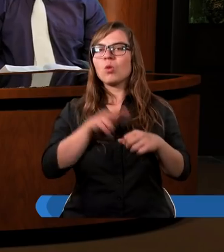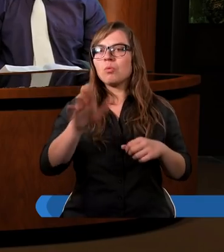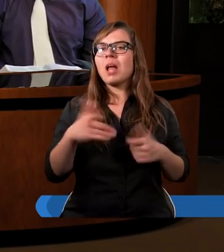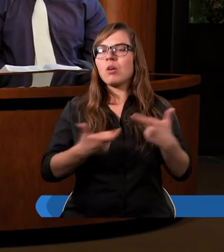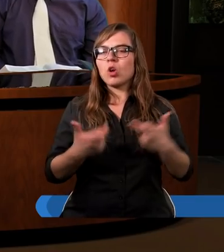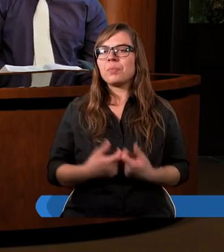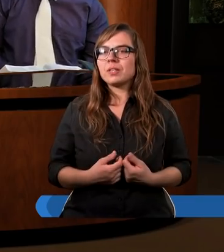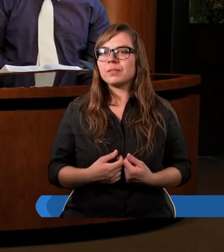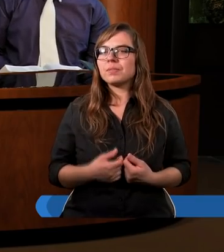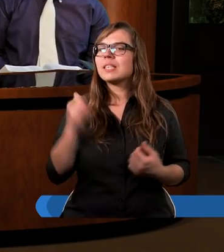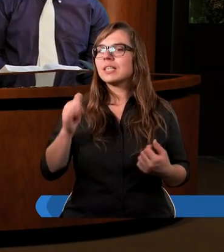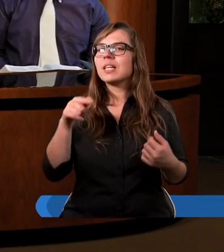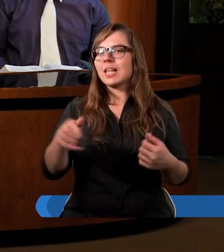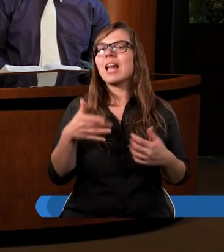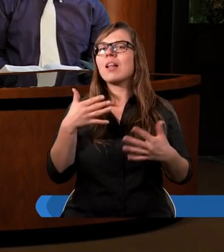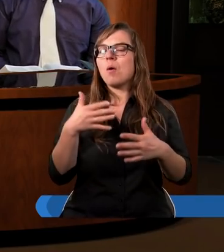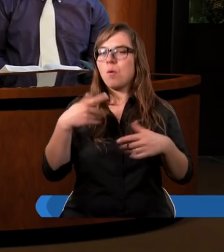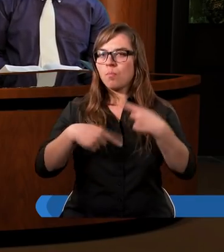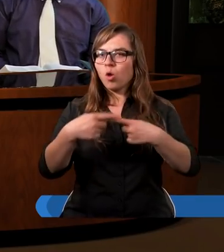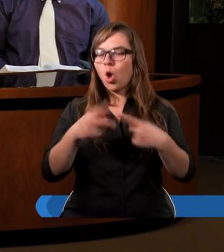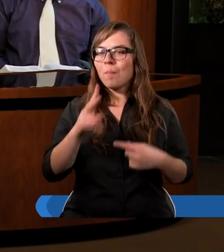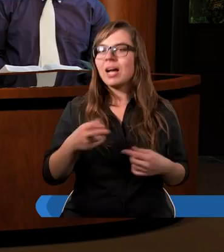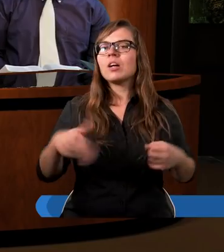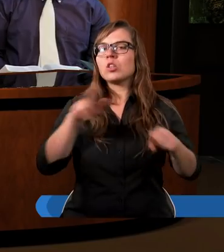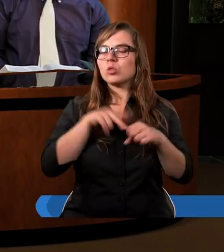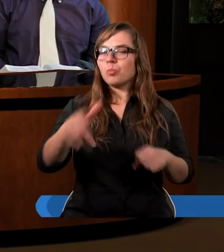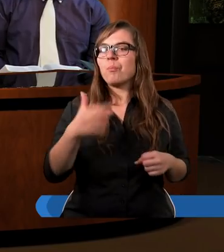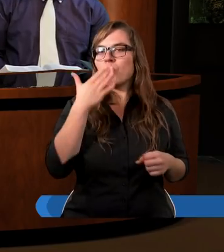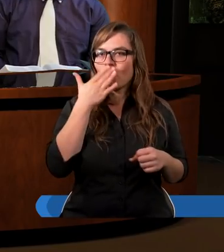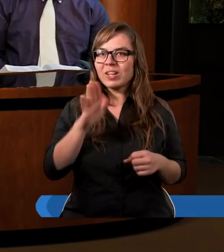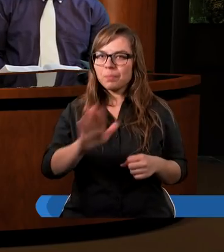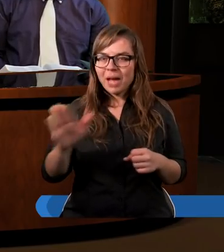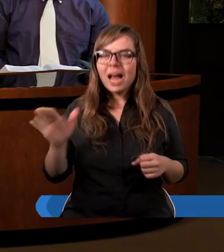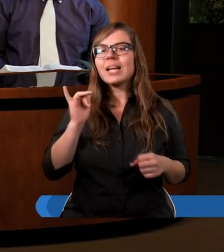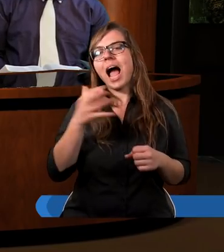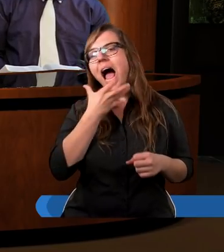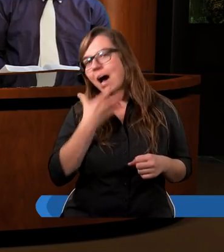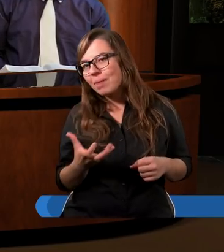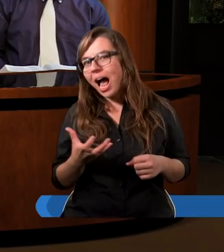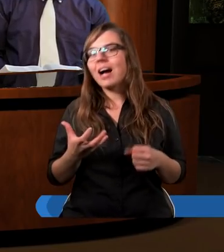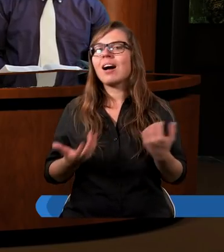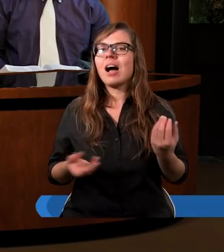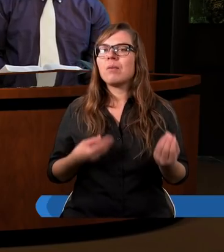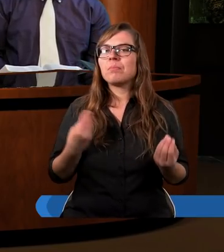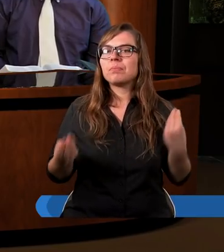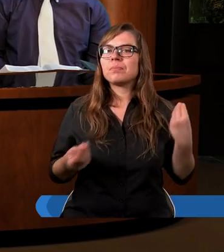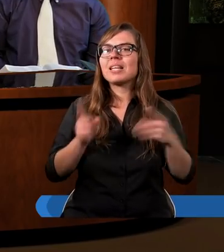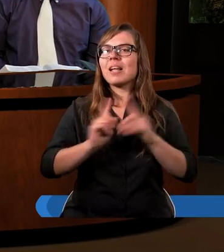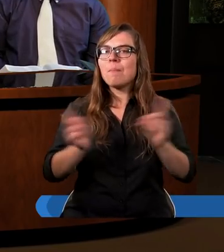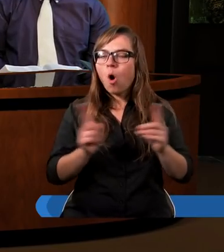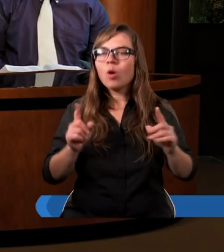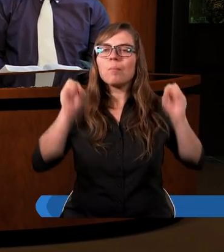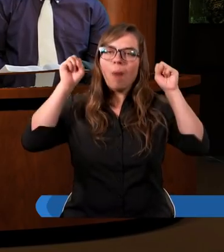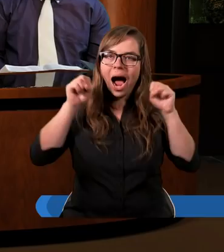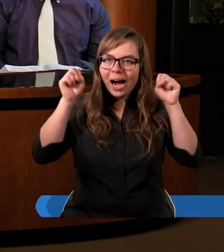Tak jest. I ten potomek, o którym oni mieli mówić, tak jak Abraham, symbolicznego